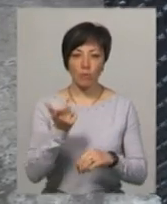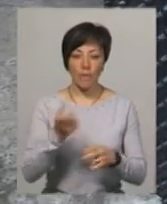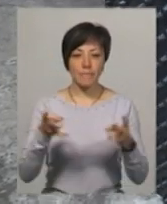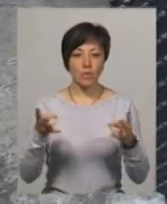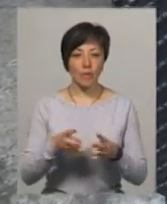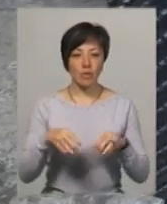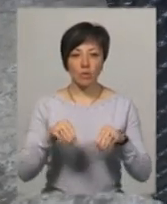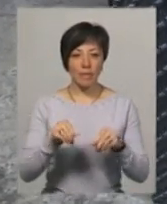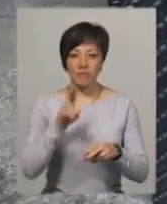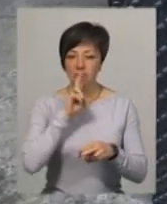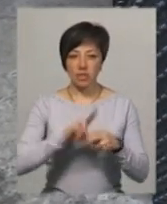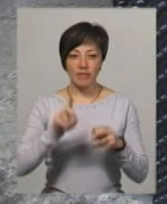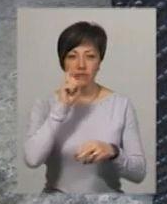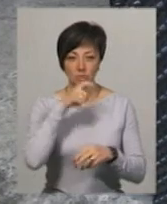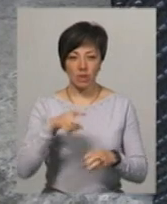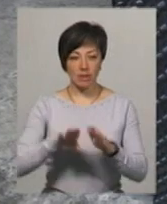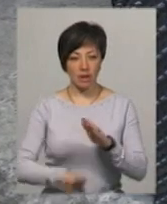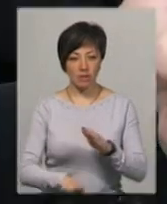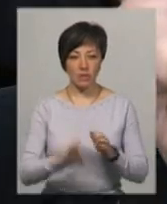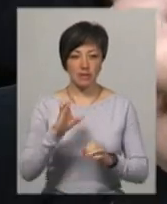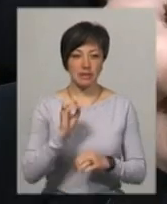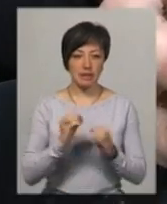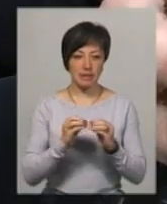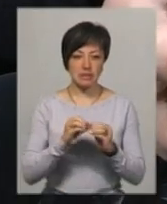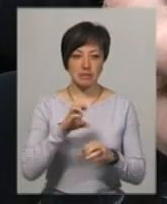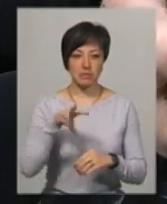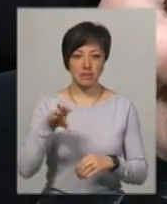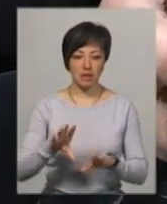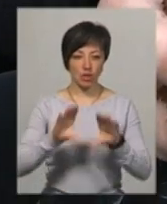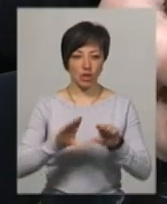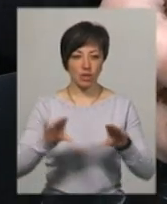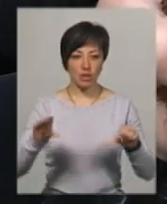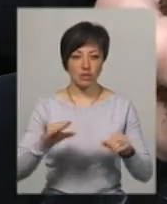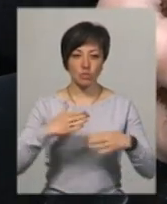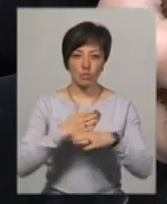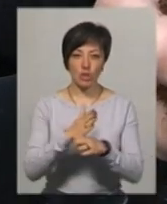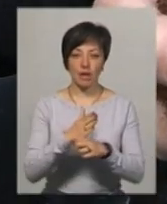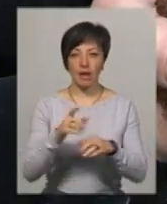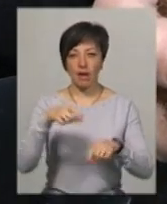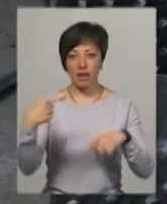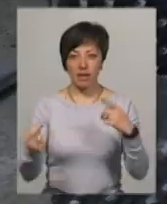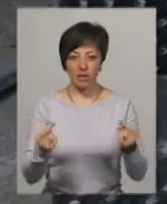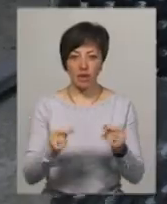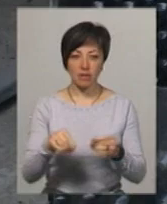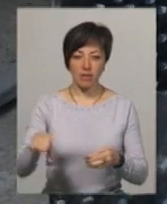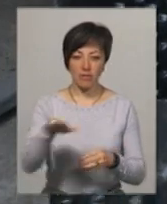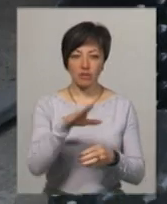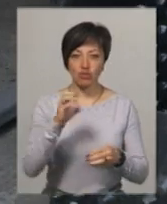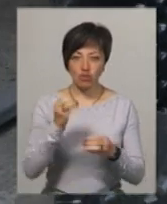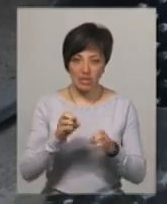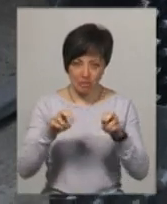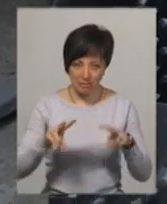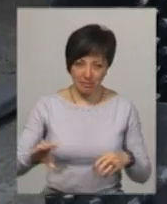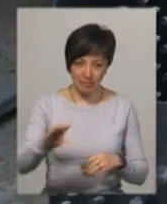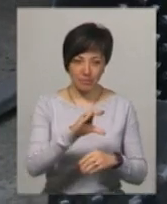щоби ґрунт не втрачав кислотності. На дно класти 10-сантиметровий дренаж з подвівлених соснових гілочок чи кори, наверх суміш кислого торфу з мульчою